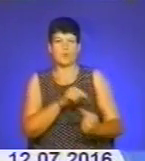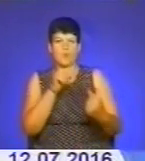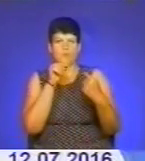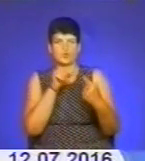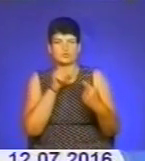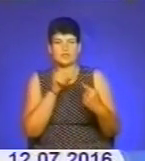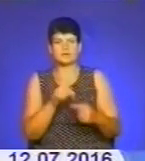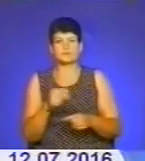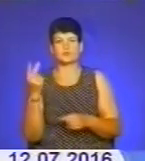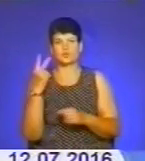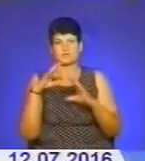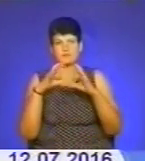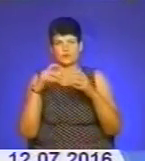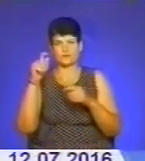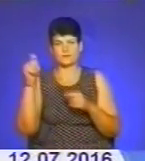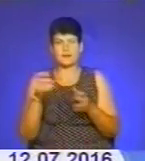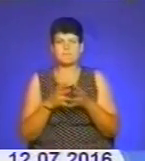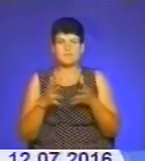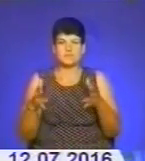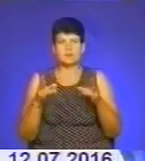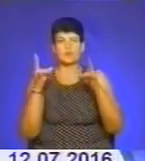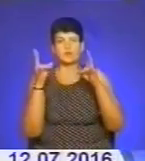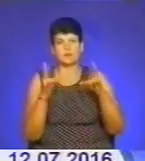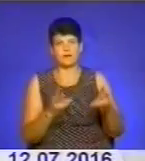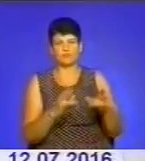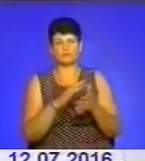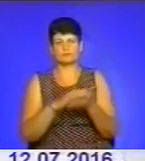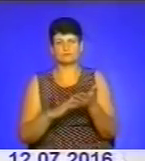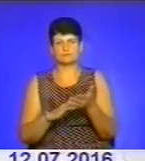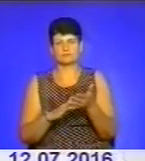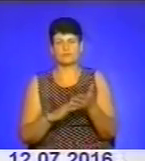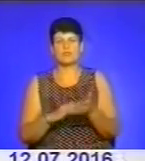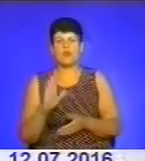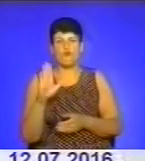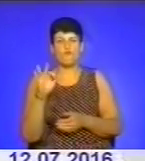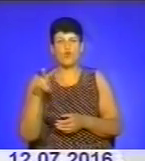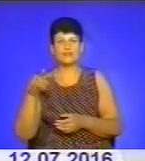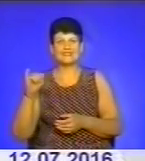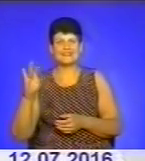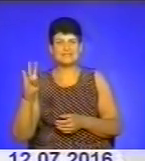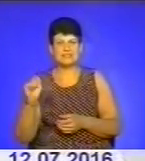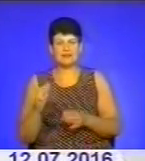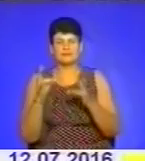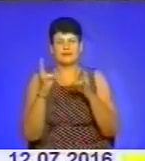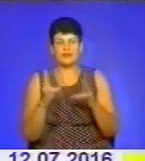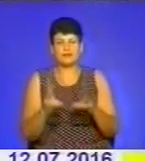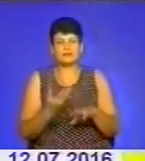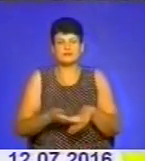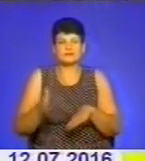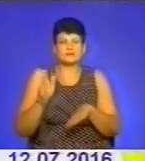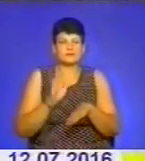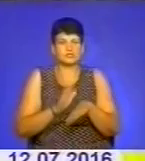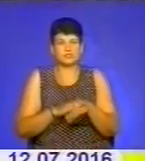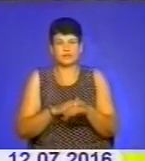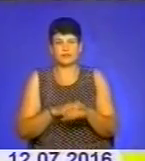війни. Більше про трагедію двох народів у сюжеті. Волинська трагедія – одна з найболючіших сторінок історії